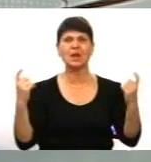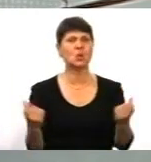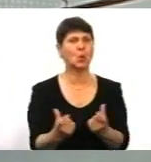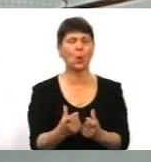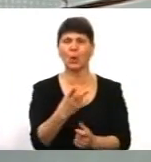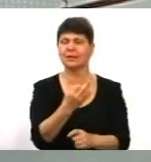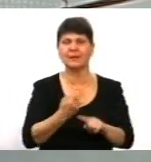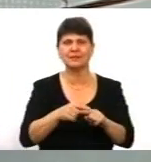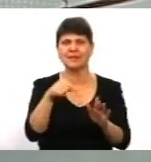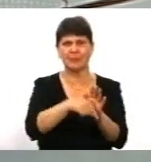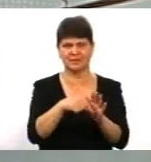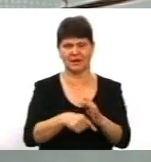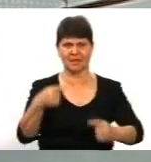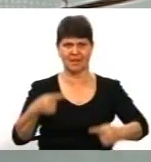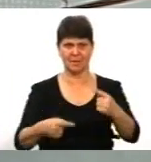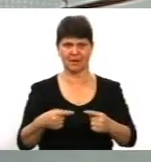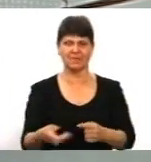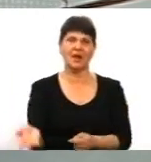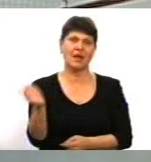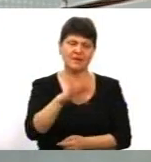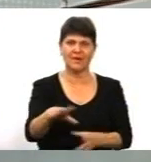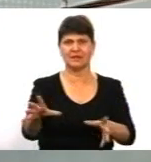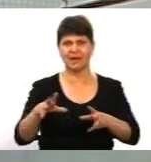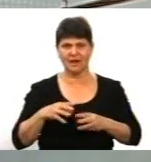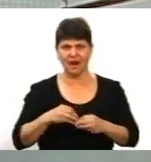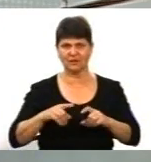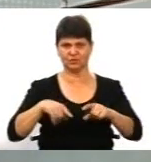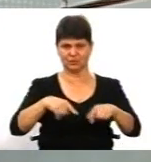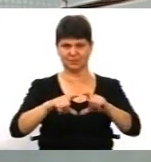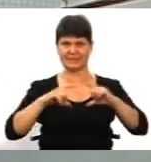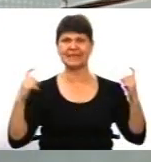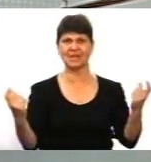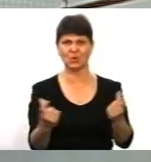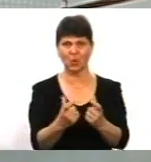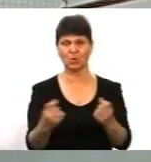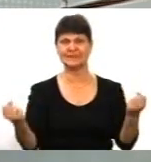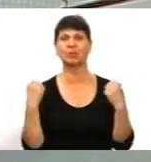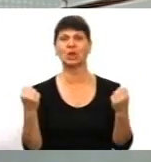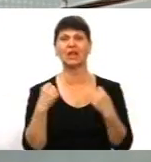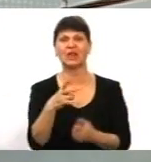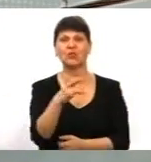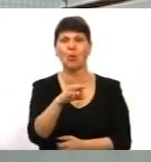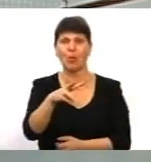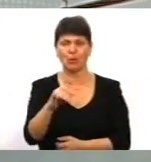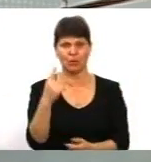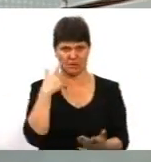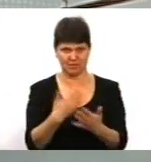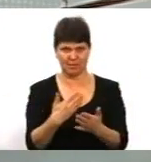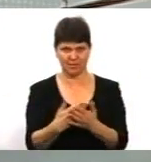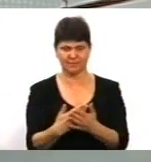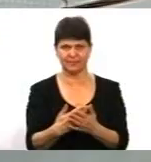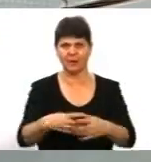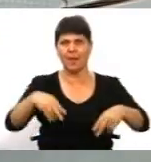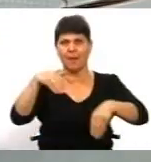призначення дебатів. Ну, давайте ми зараз на стадіоні, на спортивному, ну, наприклад, влаштуємо балетну